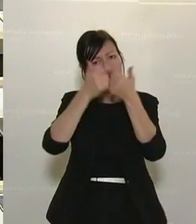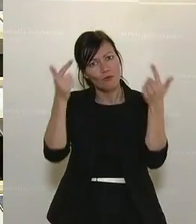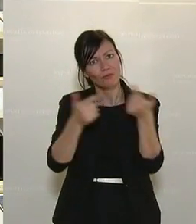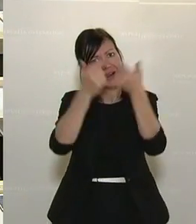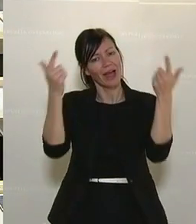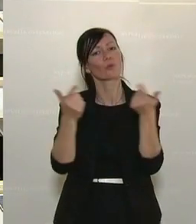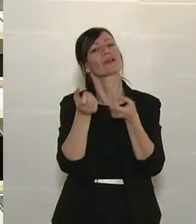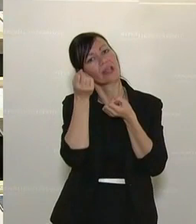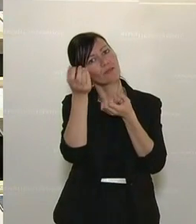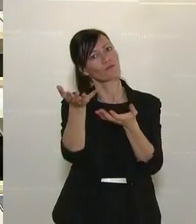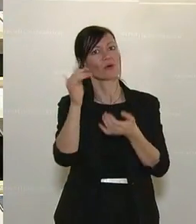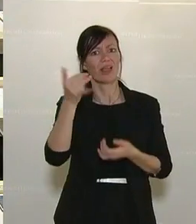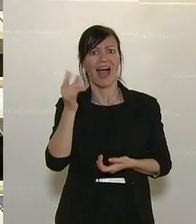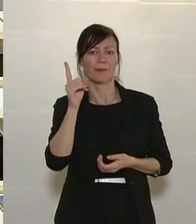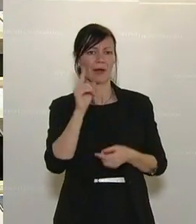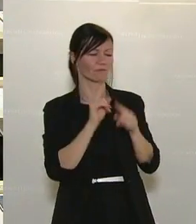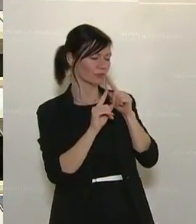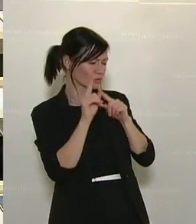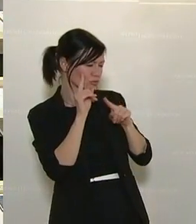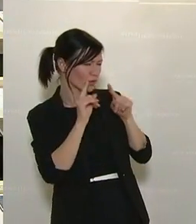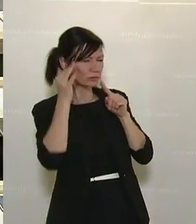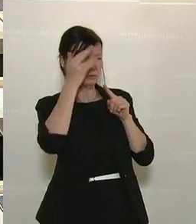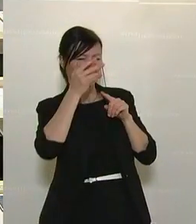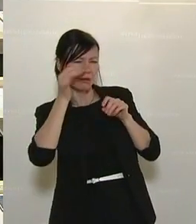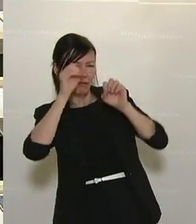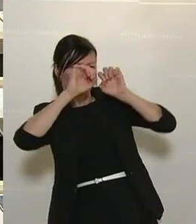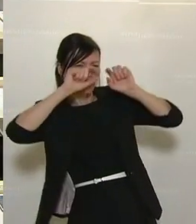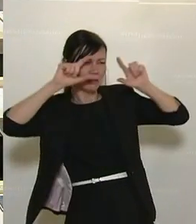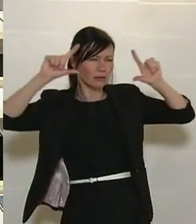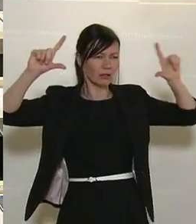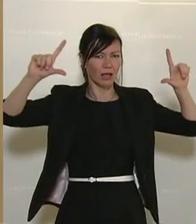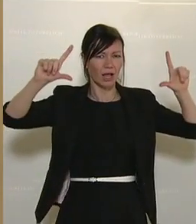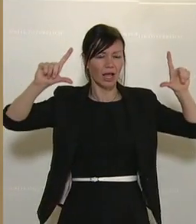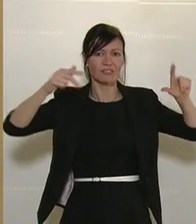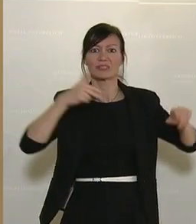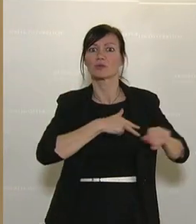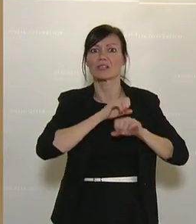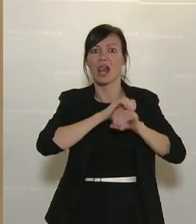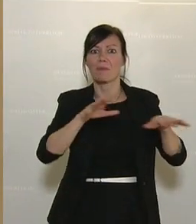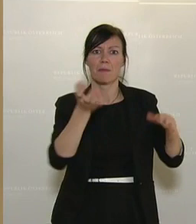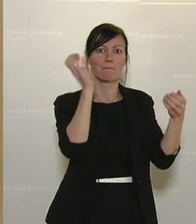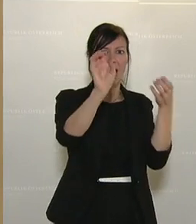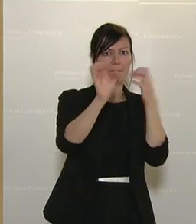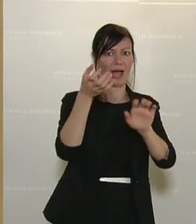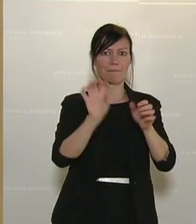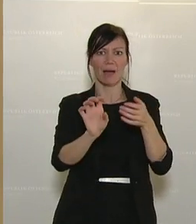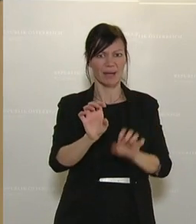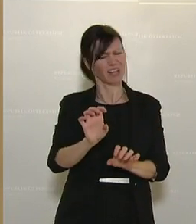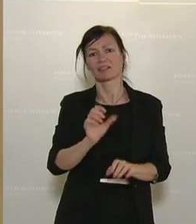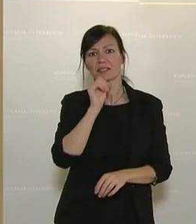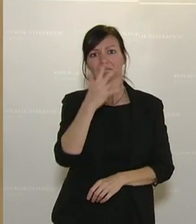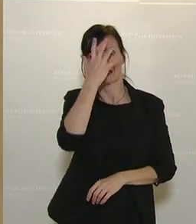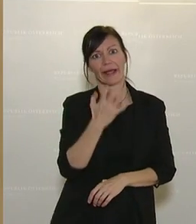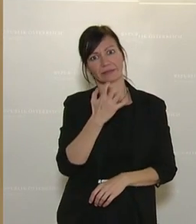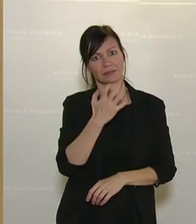Aber glauben wir bitte nicht diesen Verschwörungstheorien, die durch die sozialen Medien kursieren. Das ist keine seriöse Informationsgrundlage, aber